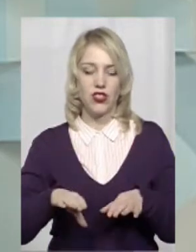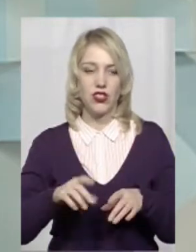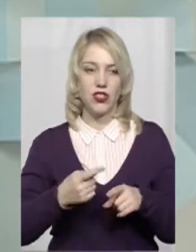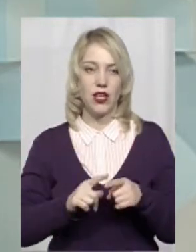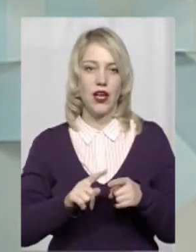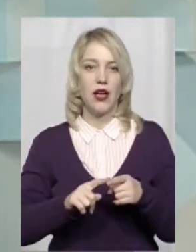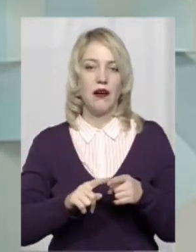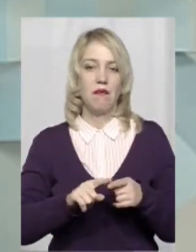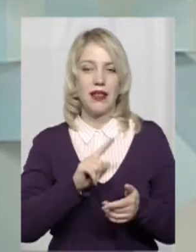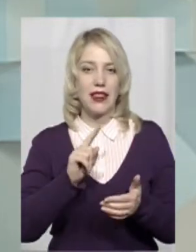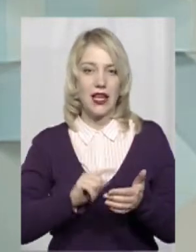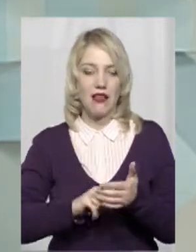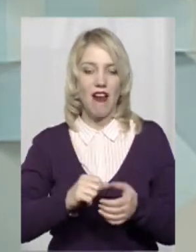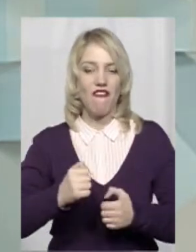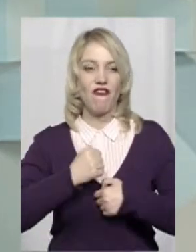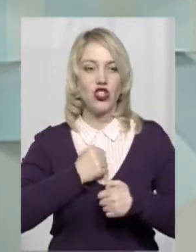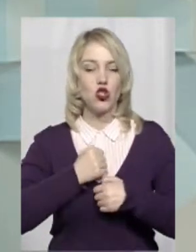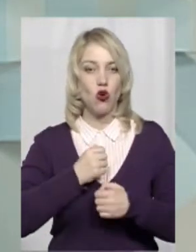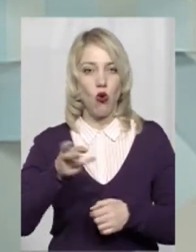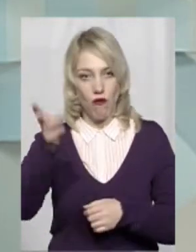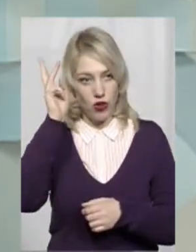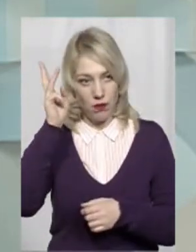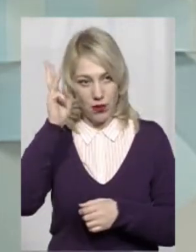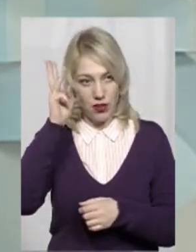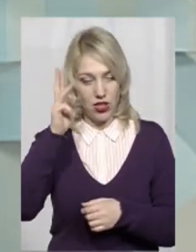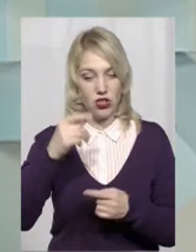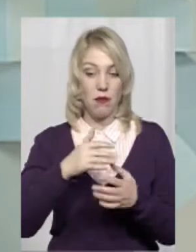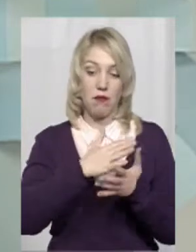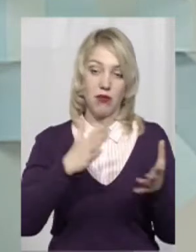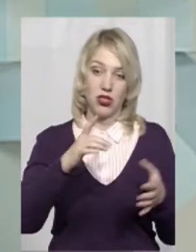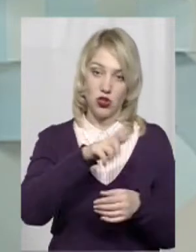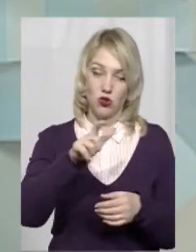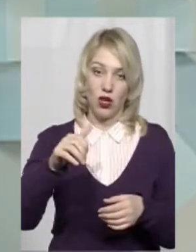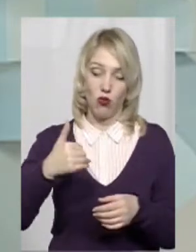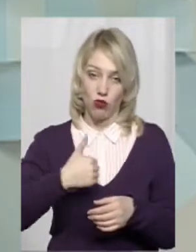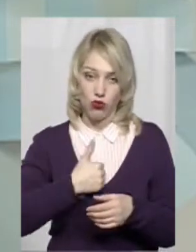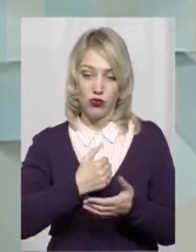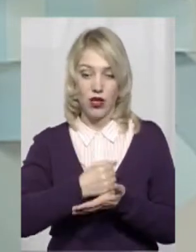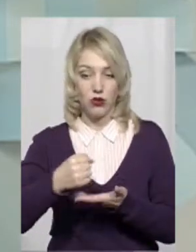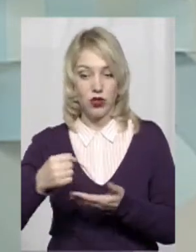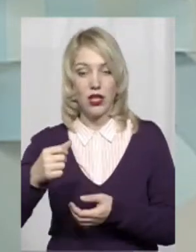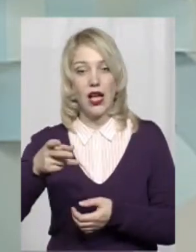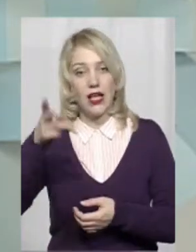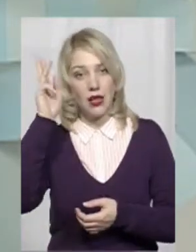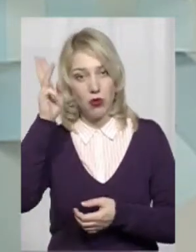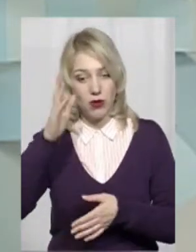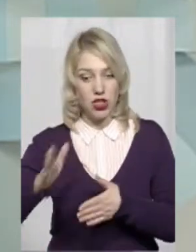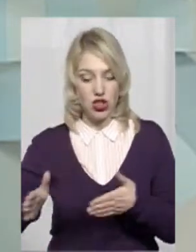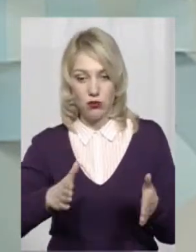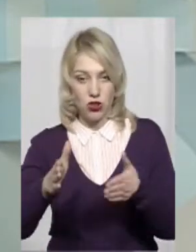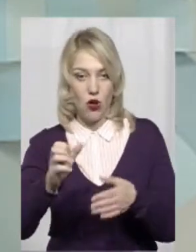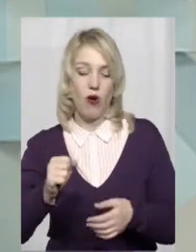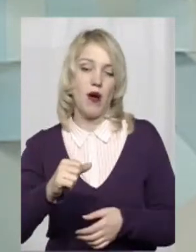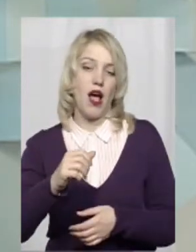Це для мене було досить цікаво, тому що, якщо більшість хочуть дипломатичним лише шляхом, так далі, залучення зовнішніх сторін, от Тимошенко